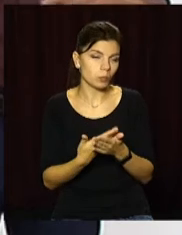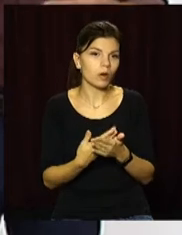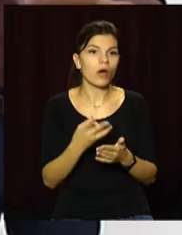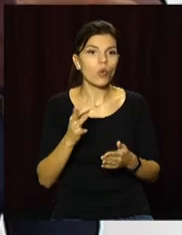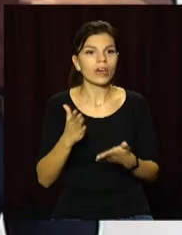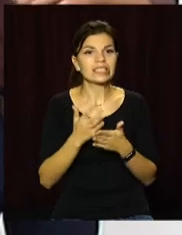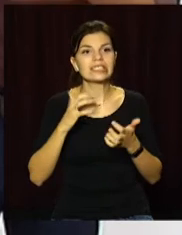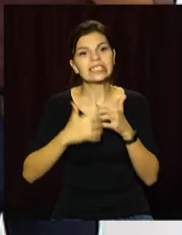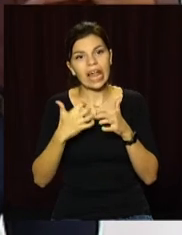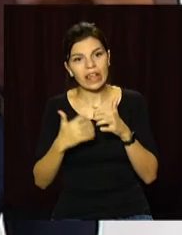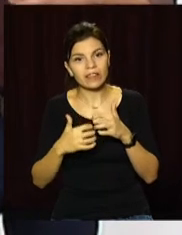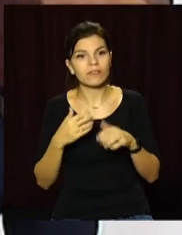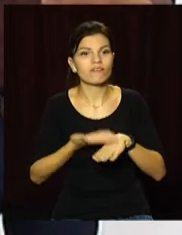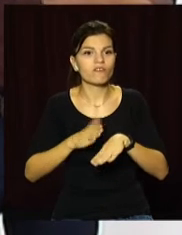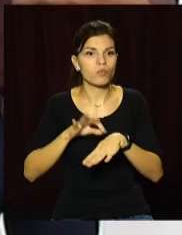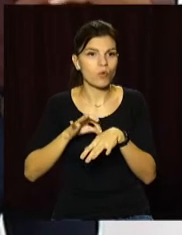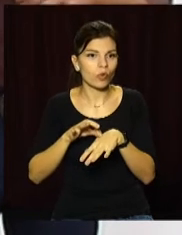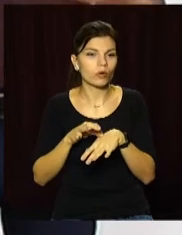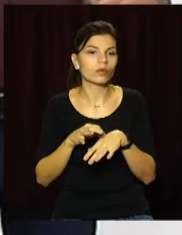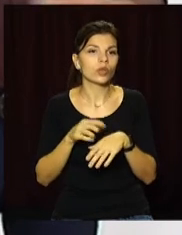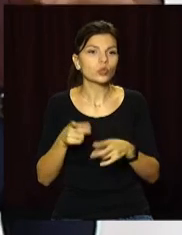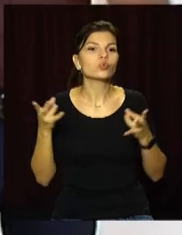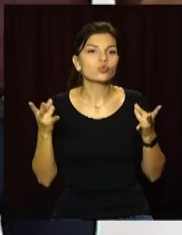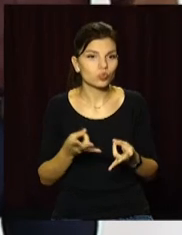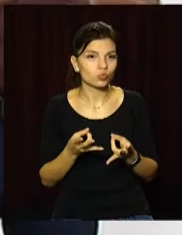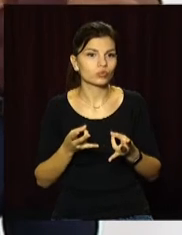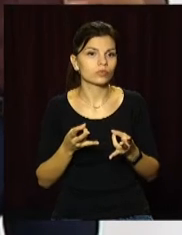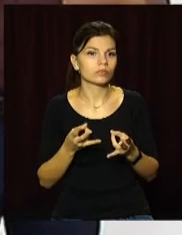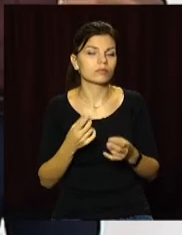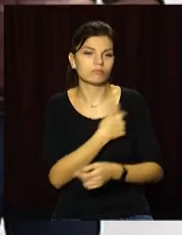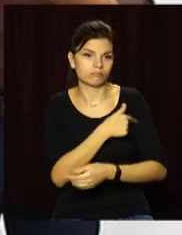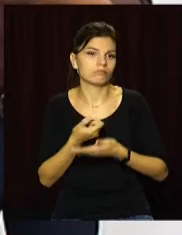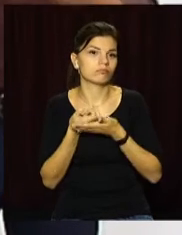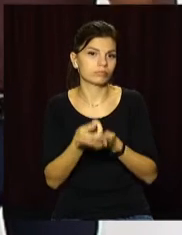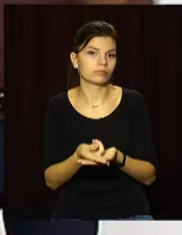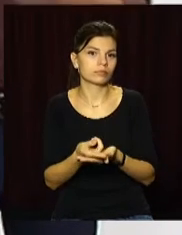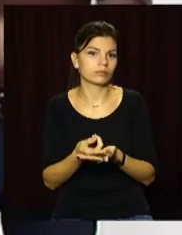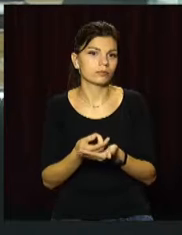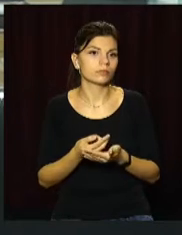середню важкость або важкі перебіг хвороби і потребують саме стаціонарного лікування.